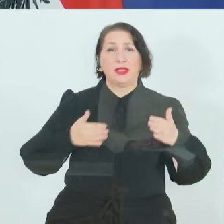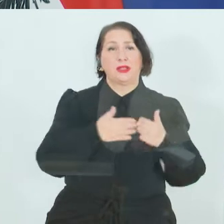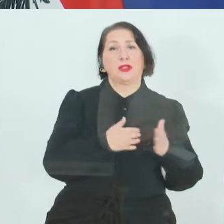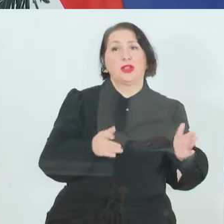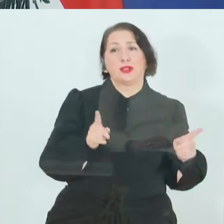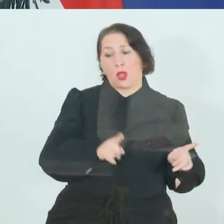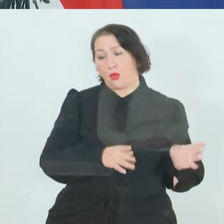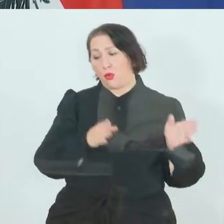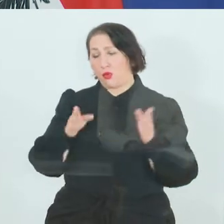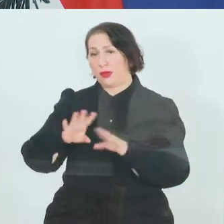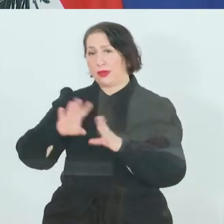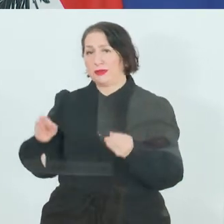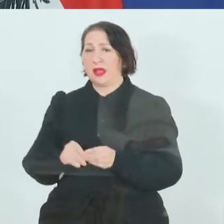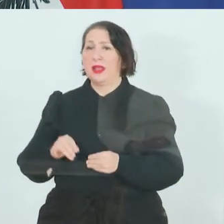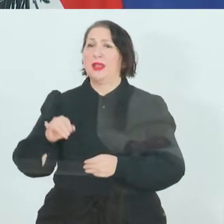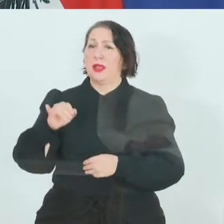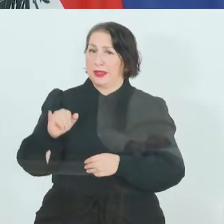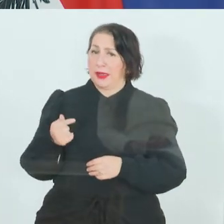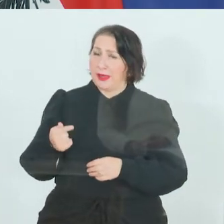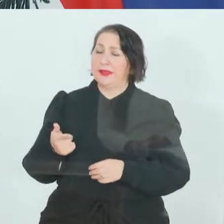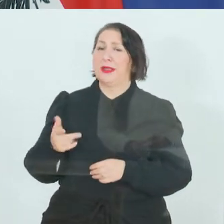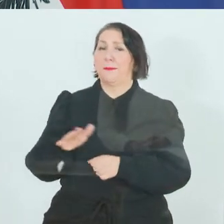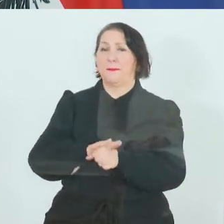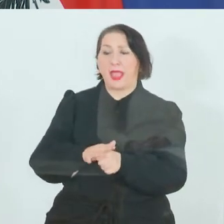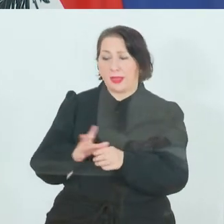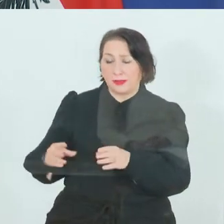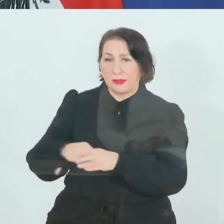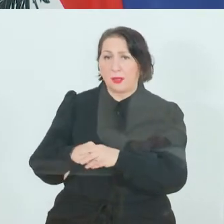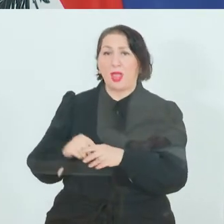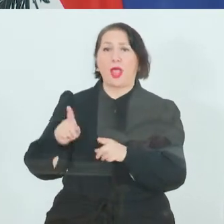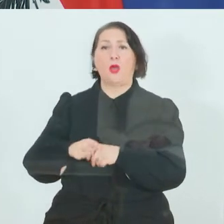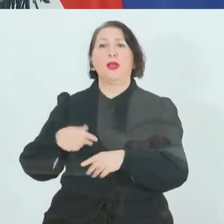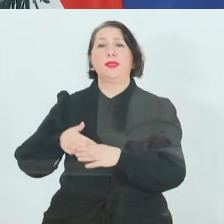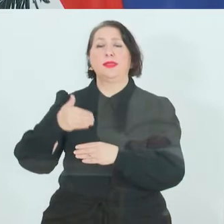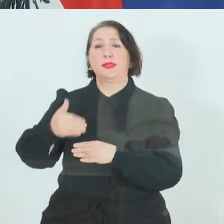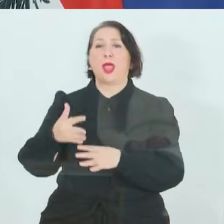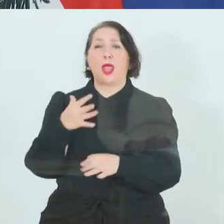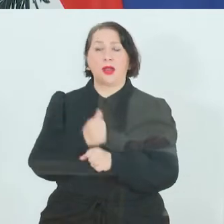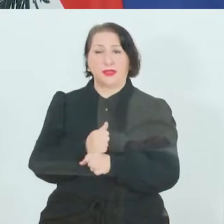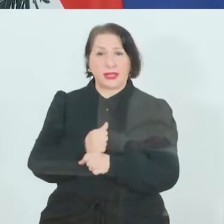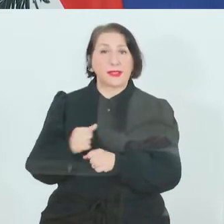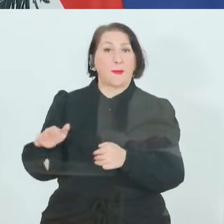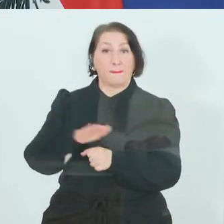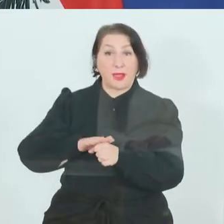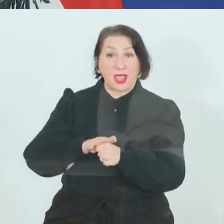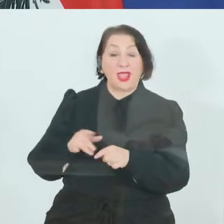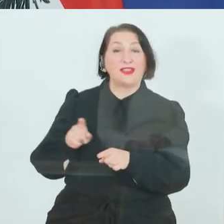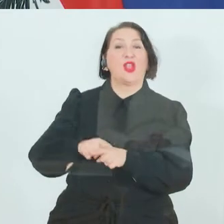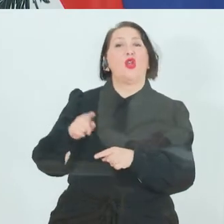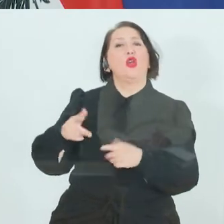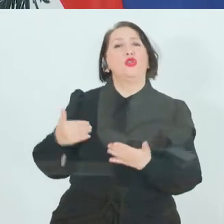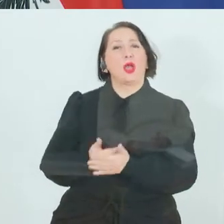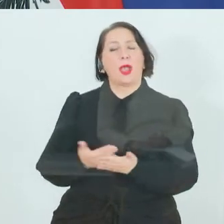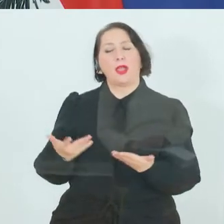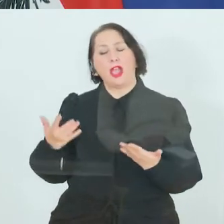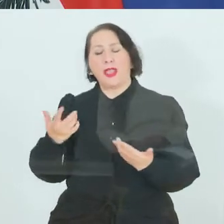also auch inklusive IT-Bereich, aber auch im gesamten Nachhaltigkeitsbereich, auch erneuerbare Energien und